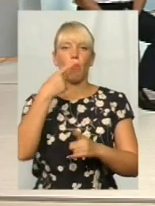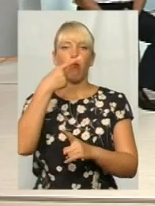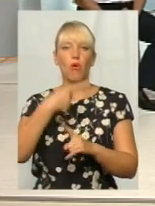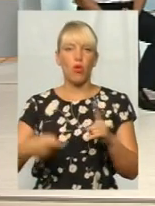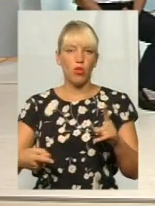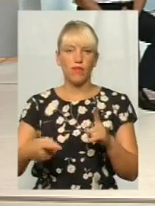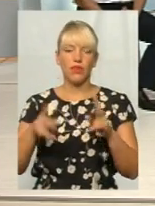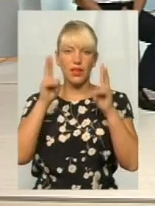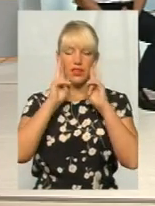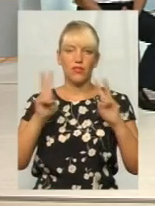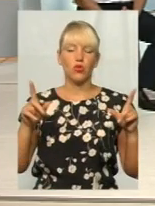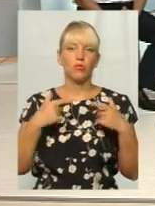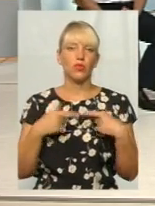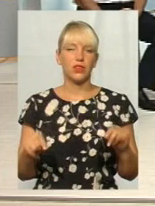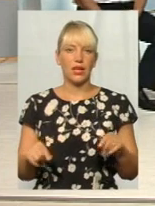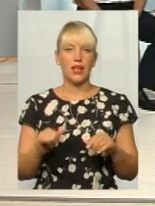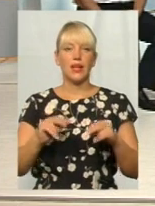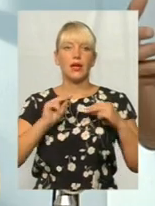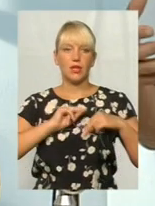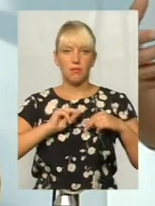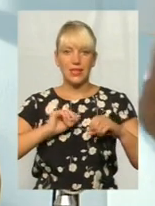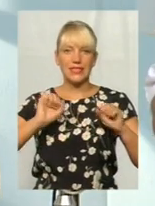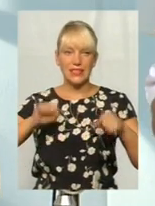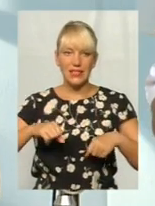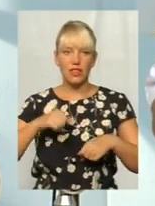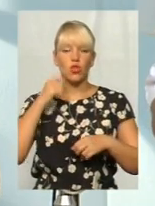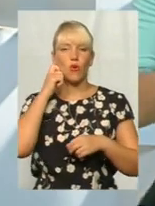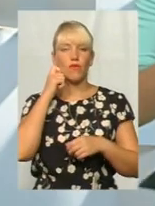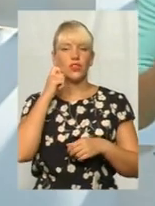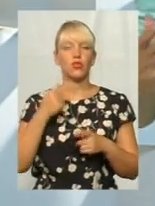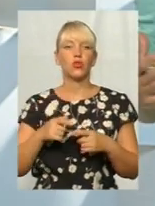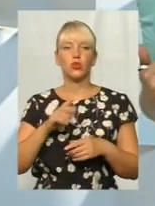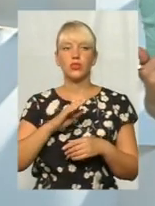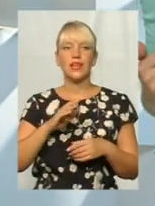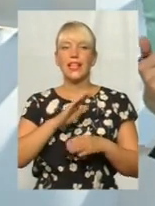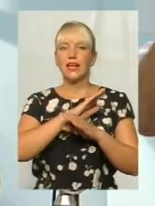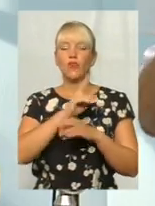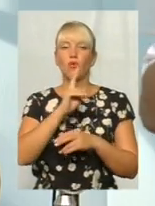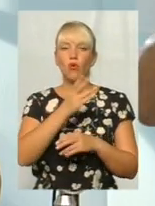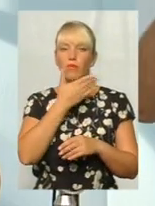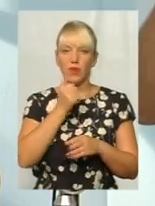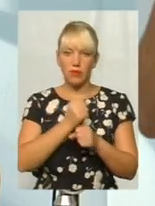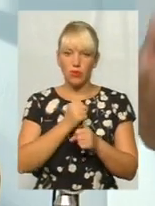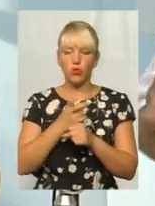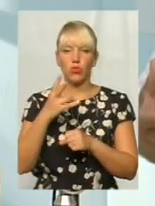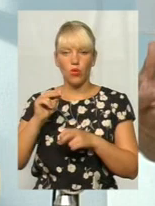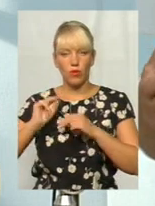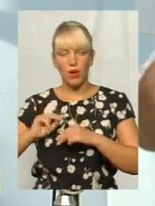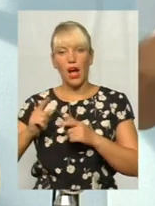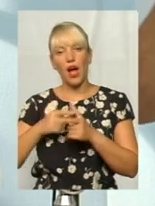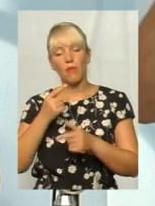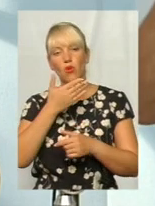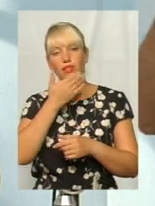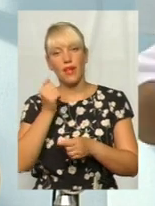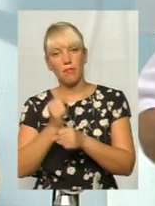невідомо де. Від працездатного віку. Тобто непрацюючих працездатного віку. Або не працюють,